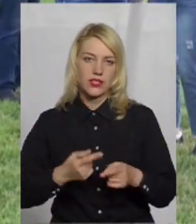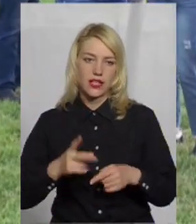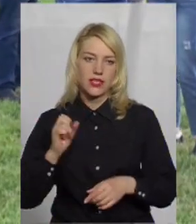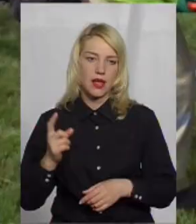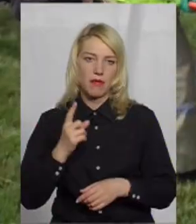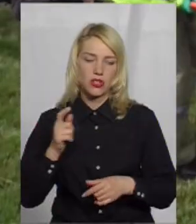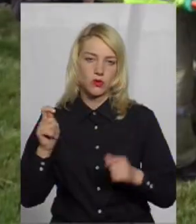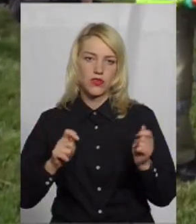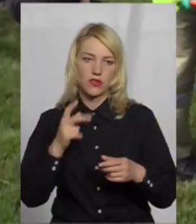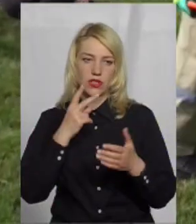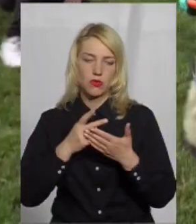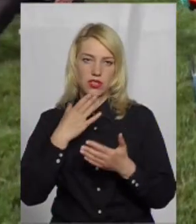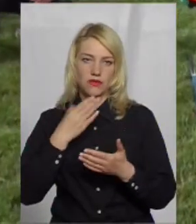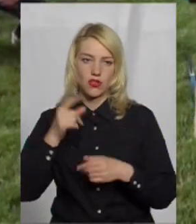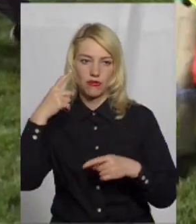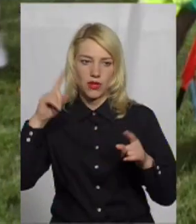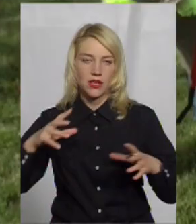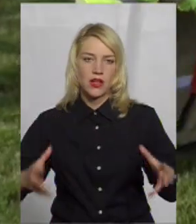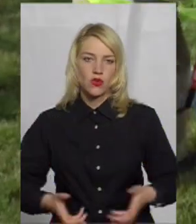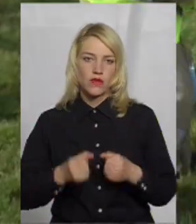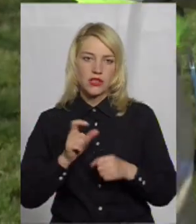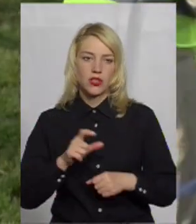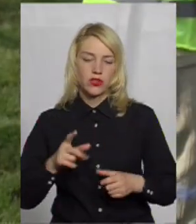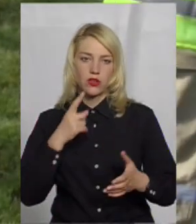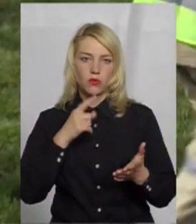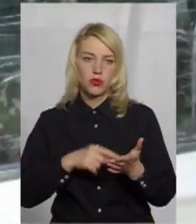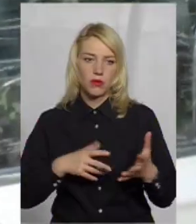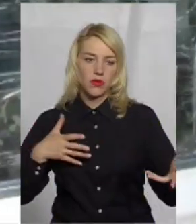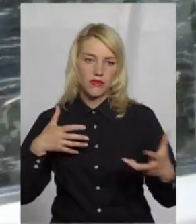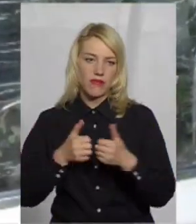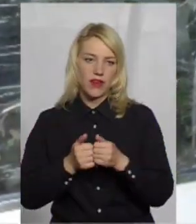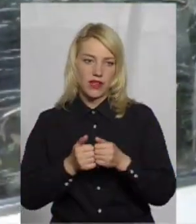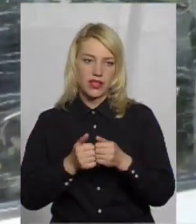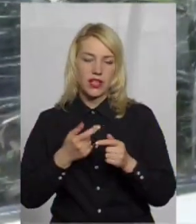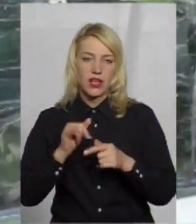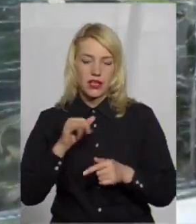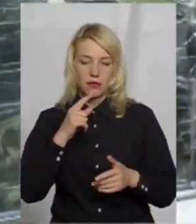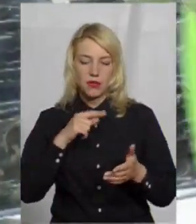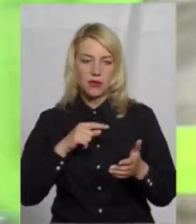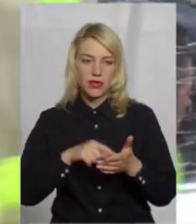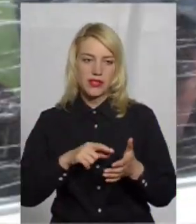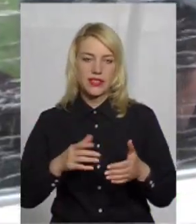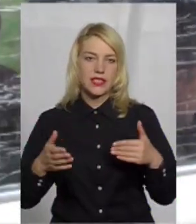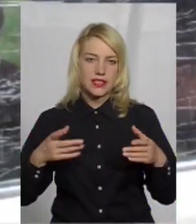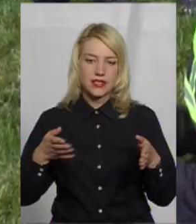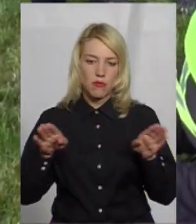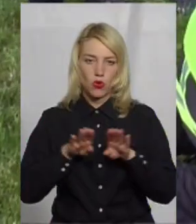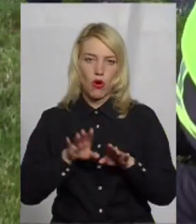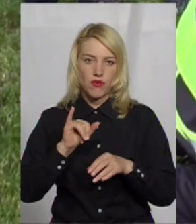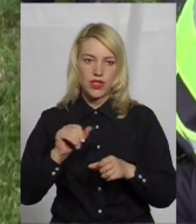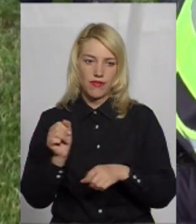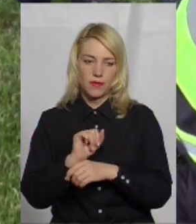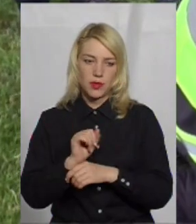першому фестивалі демонструвала свої вміння рятувати людей, які потрапили в дорожню транспортну пригоду, опинилися заблокованими в автівці та отримали